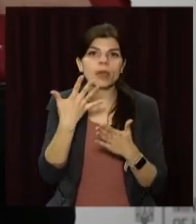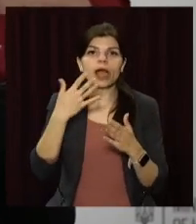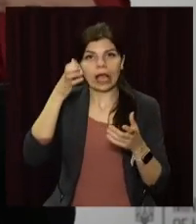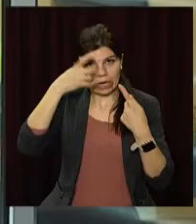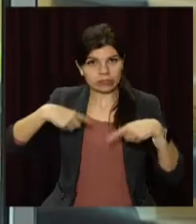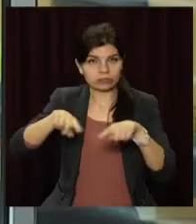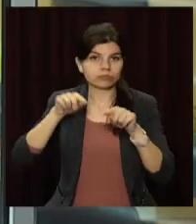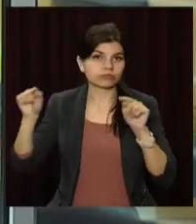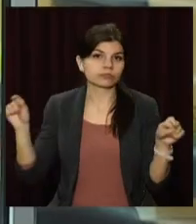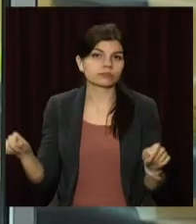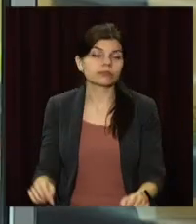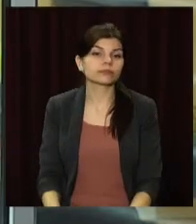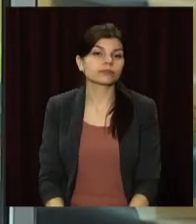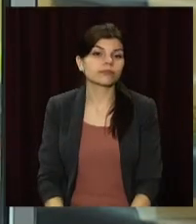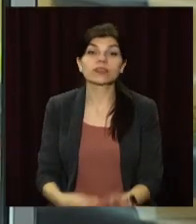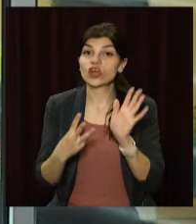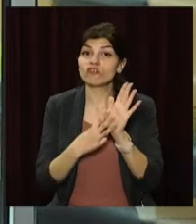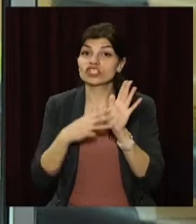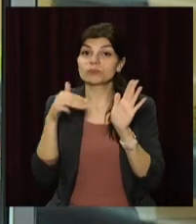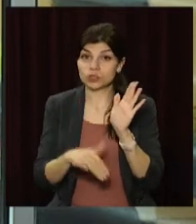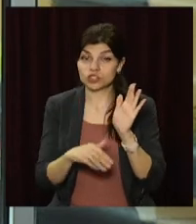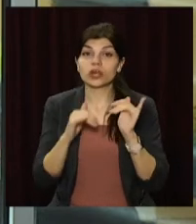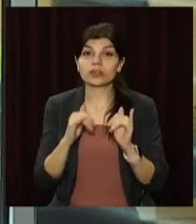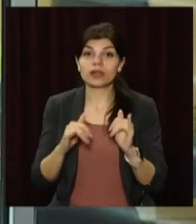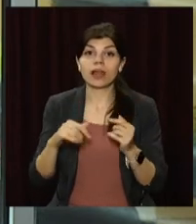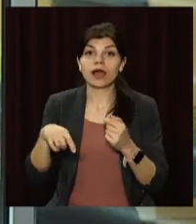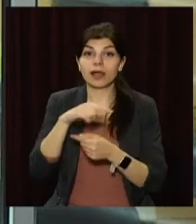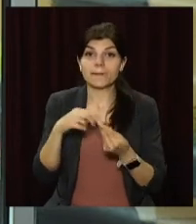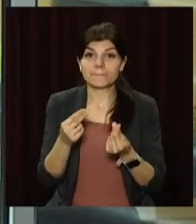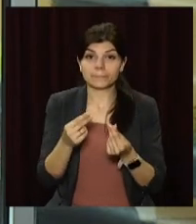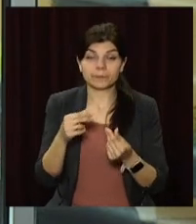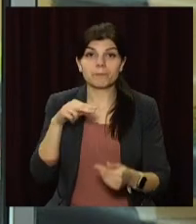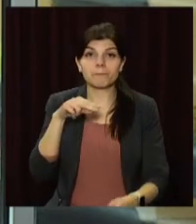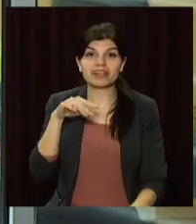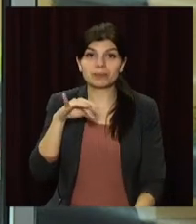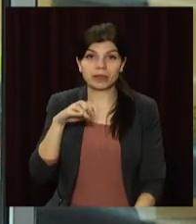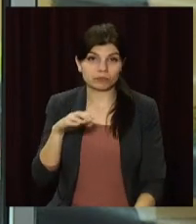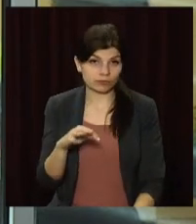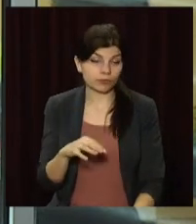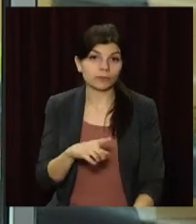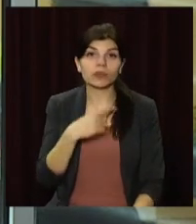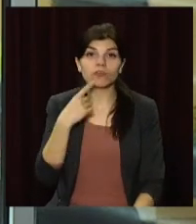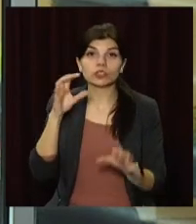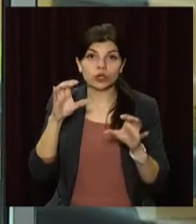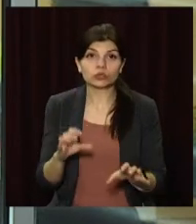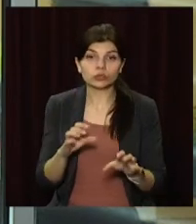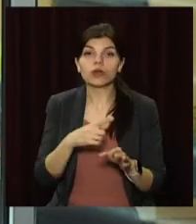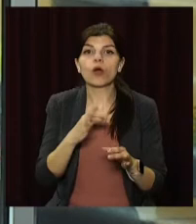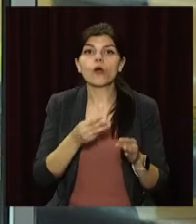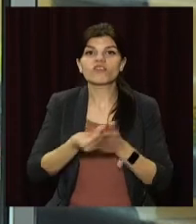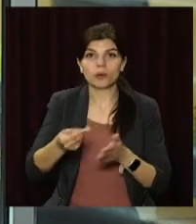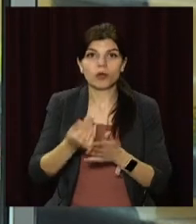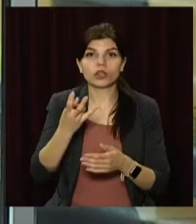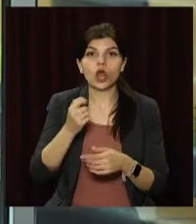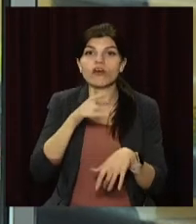світу. 8 тисяч для підприємців. Президент України підписав закон про компенсаційні виплати на